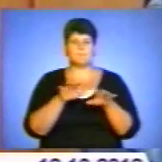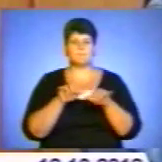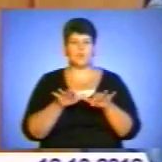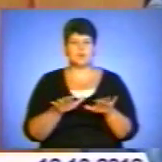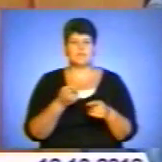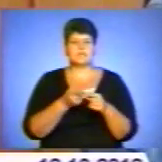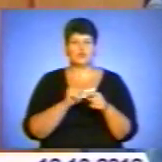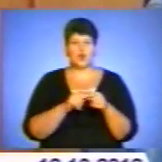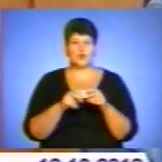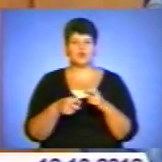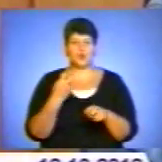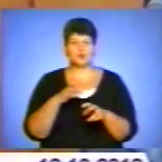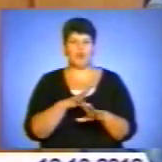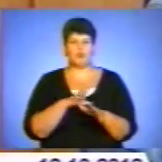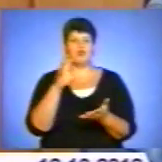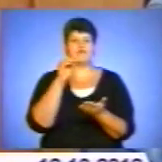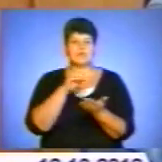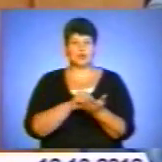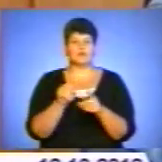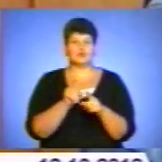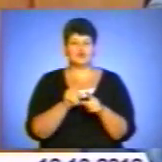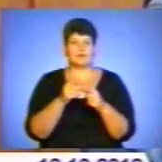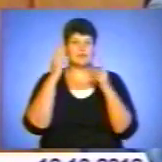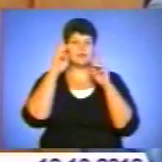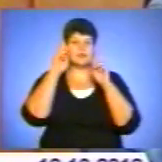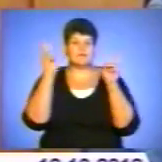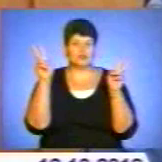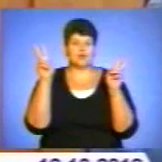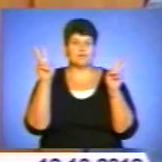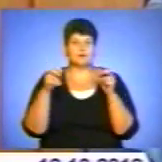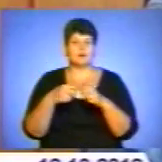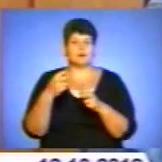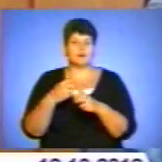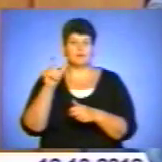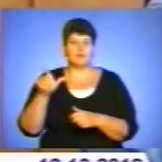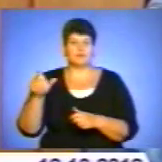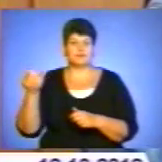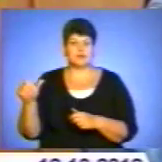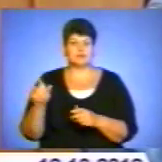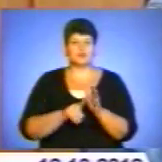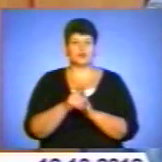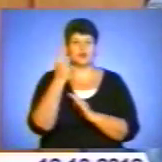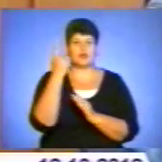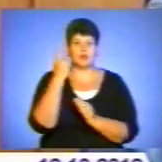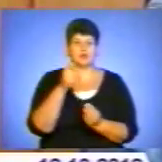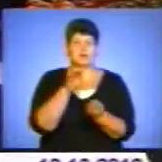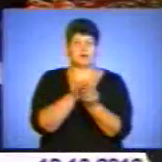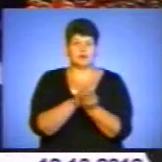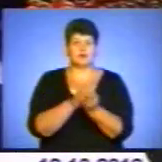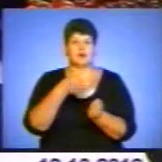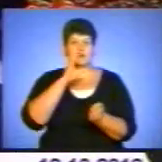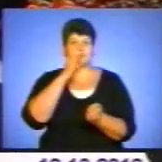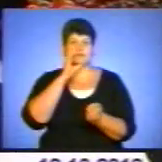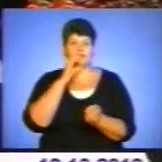даного злочину було встановлено, що невідомі зловмисники спочатку на одній з могил розпивали спиртні напої,